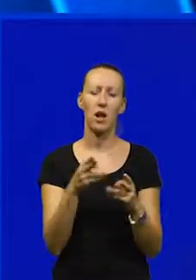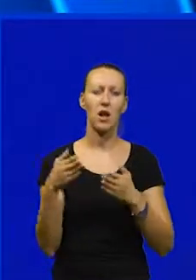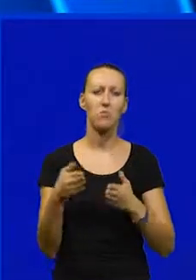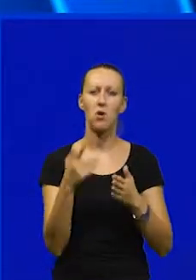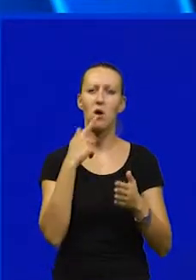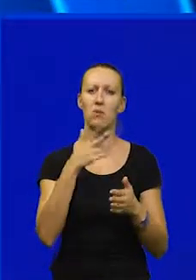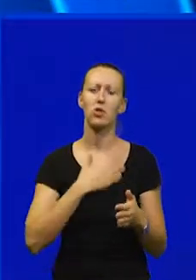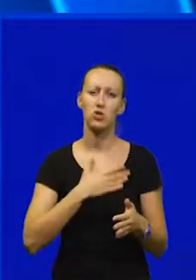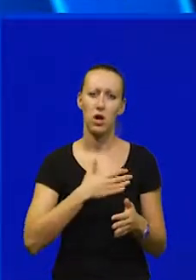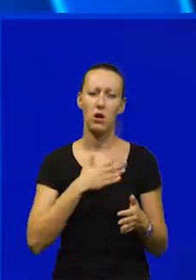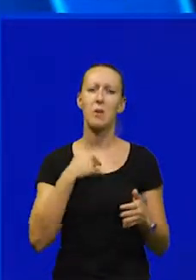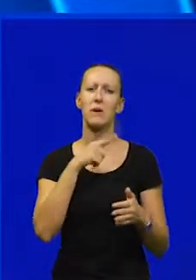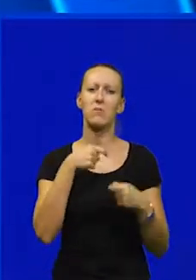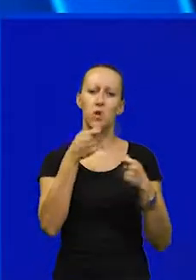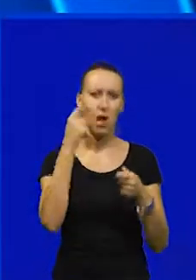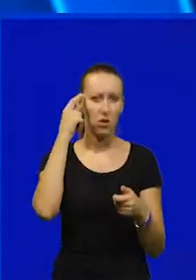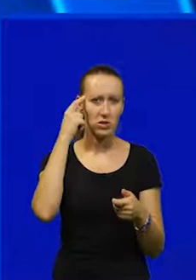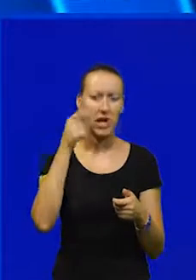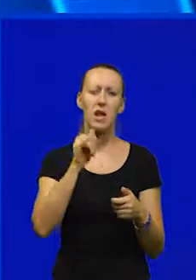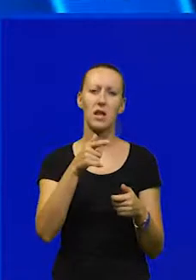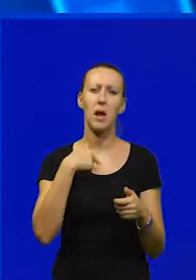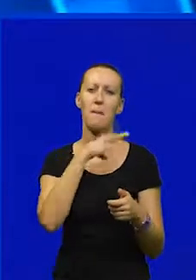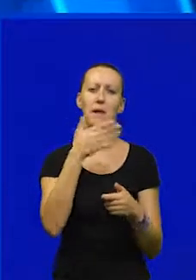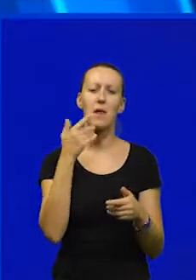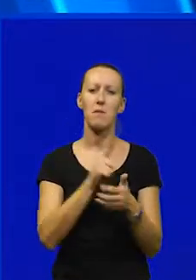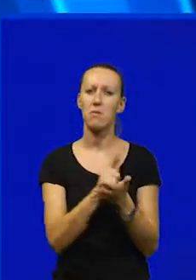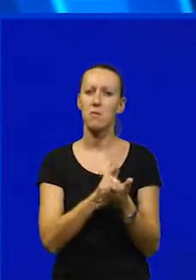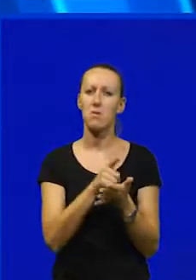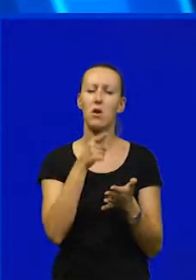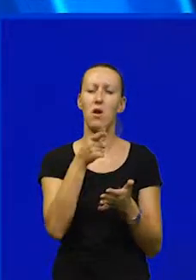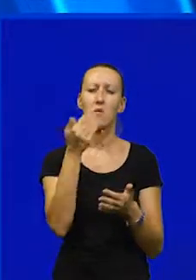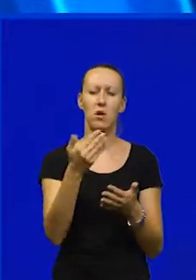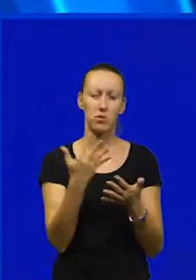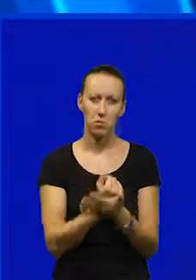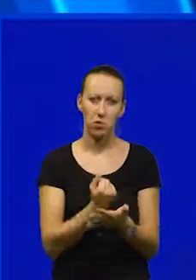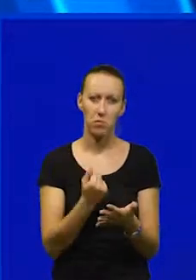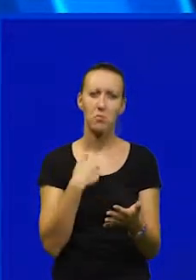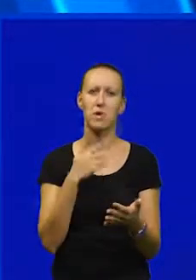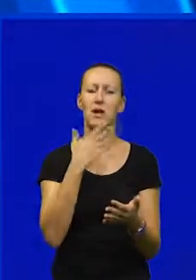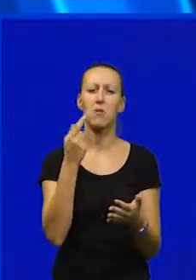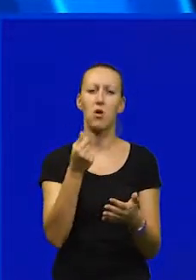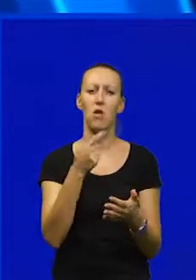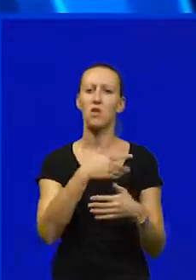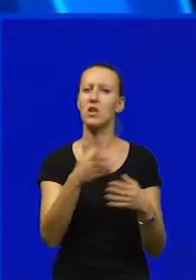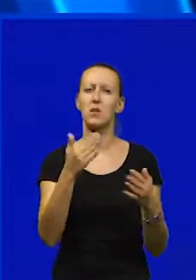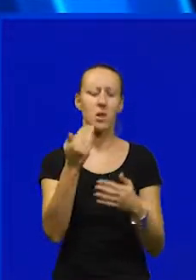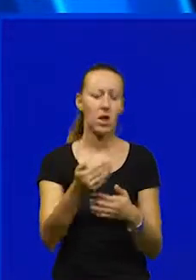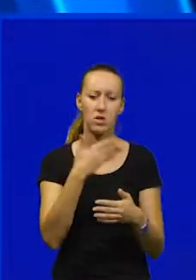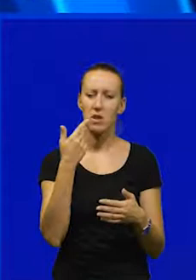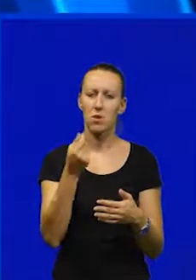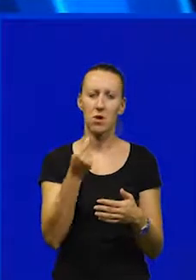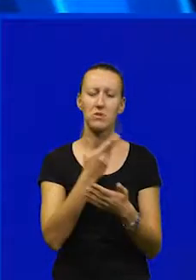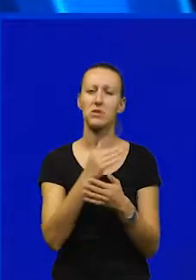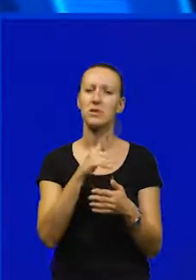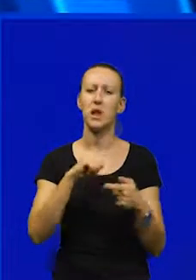kako bimo mi željeli. Mi smo i dali do znanja da mi nemamo vremena ovu plaću smo dobili nemamo novaca više ni za plaću nemamo više